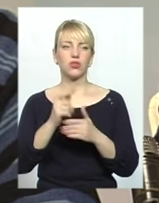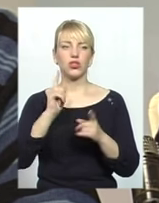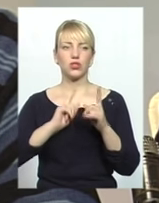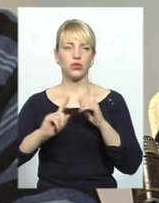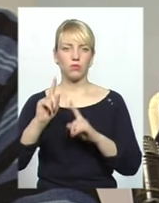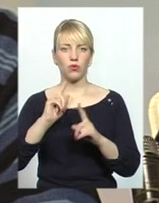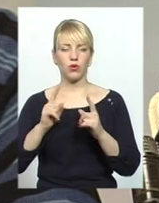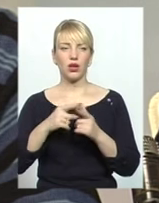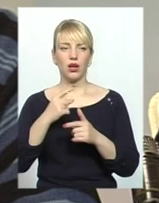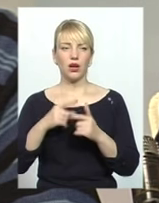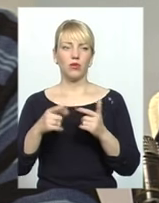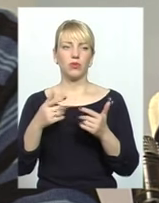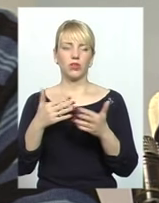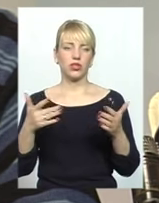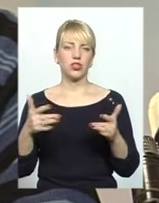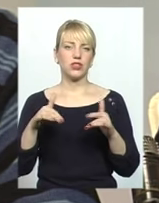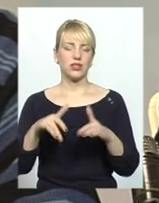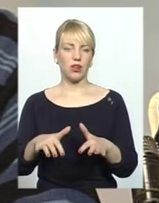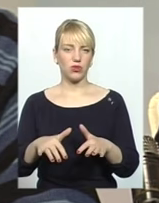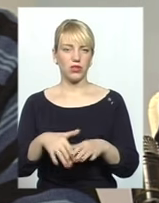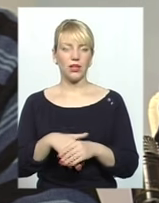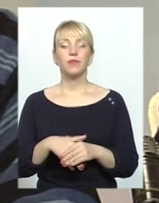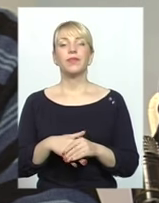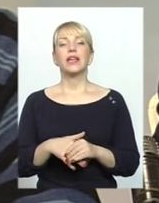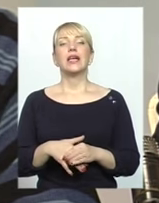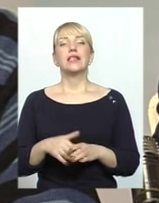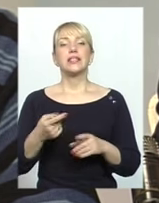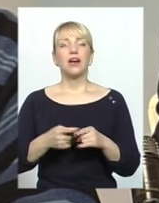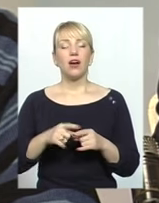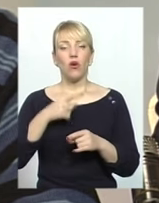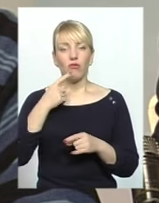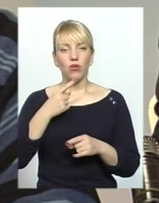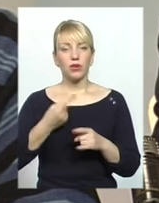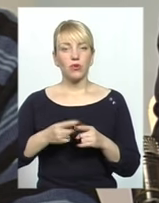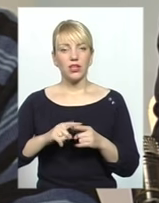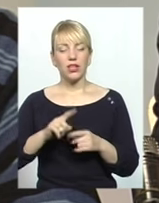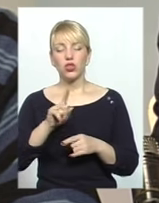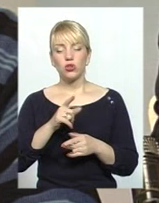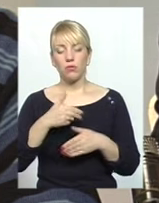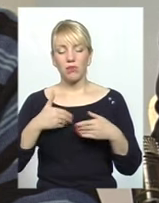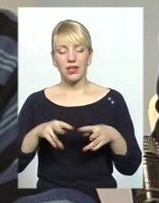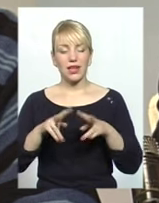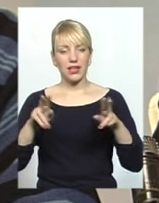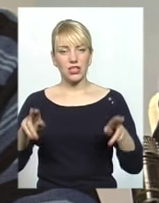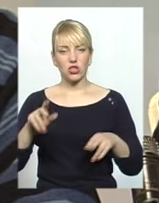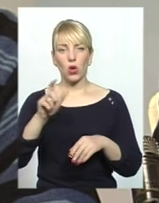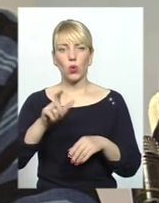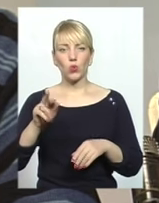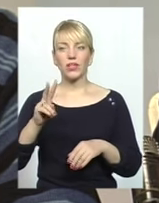заходи і так далі. Я не знаю. Це про що говорить? Говорить про те, що ми такі ж люди, як і всі